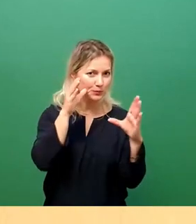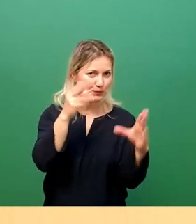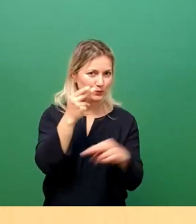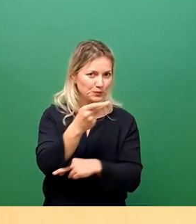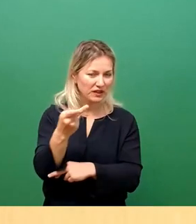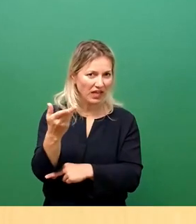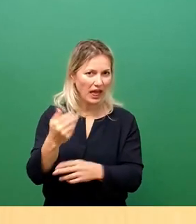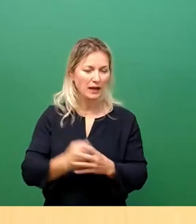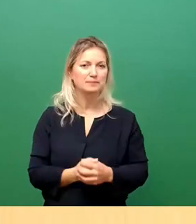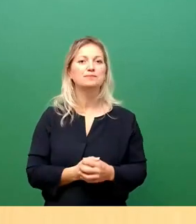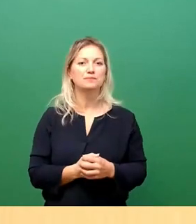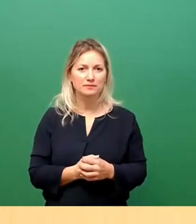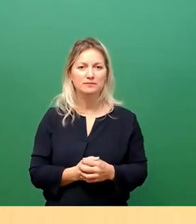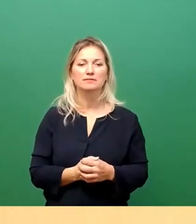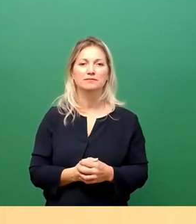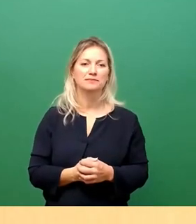immer sagt, in Stream,